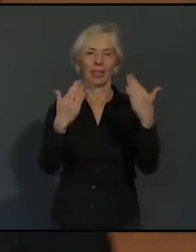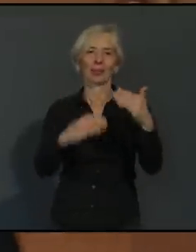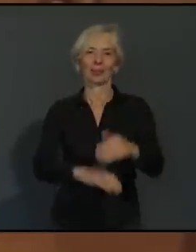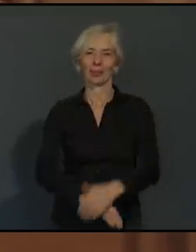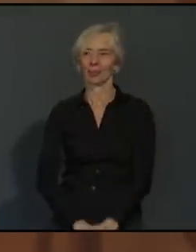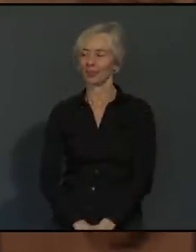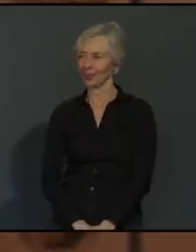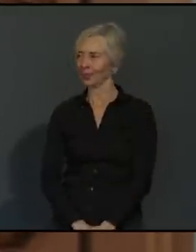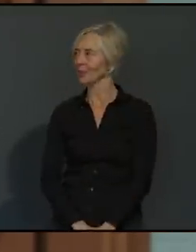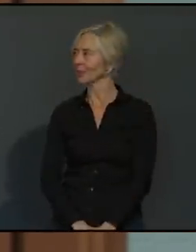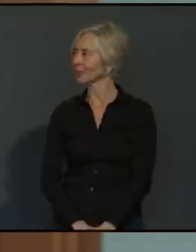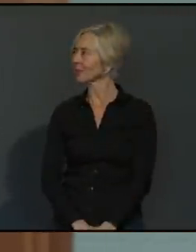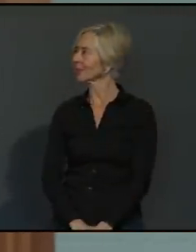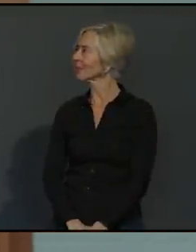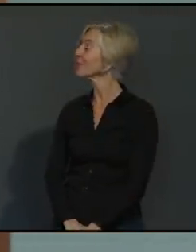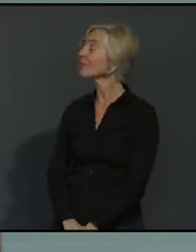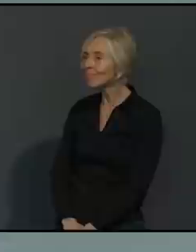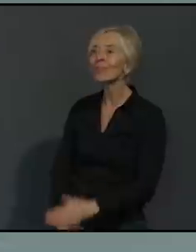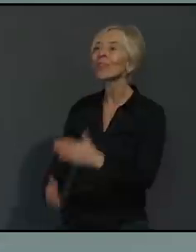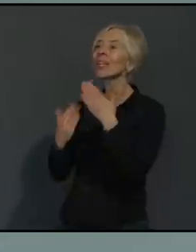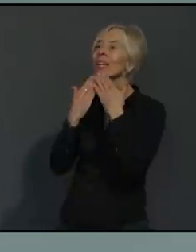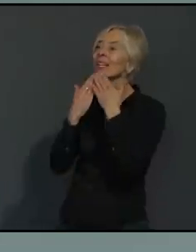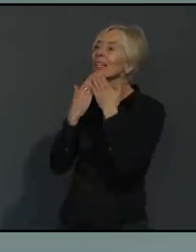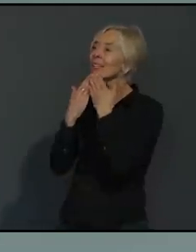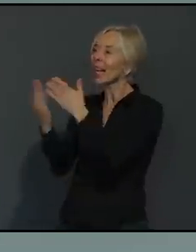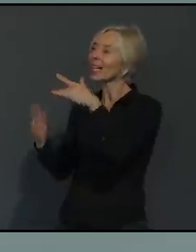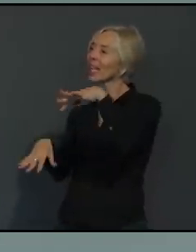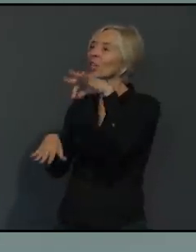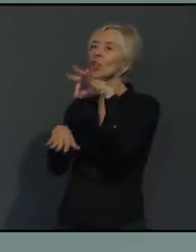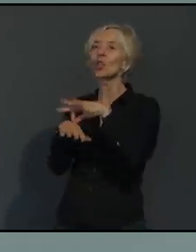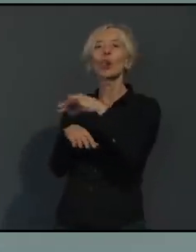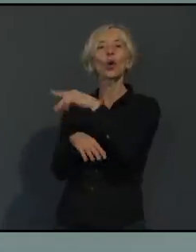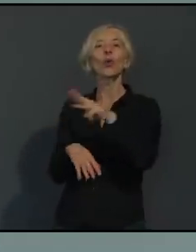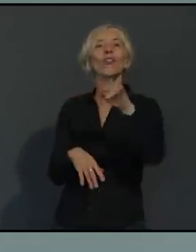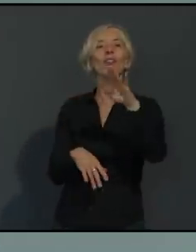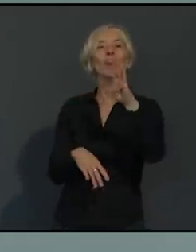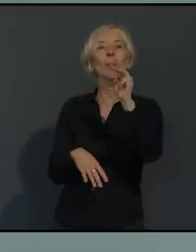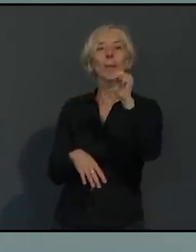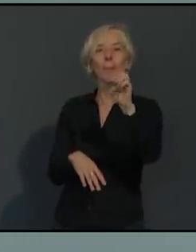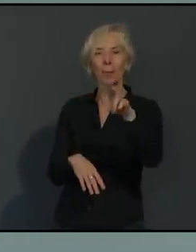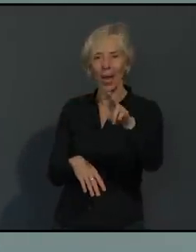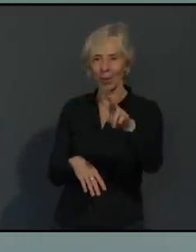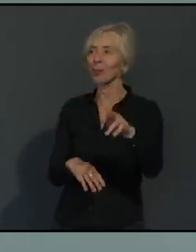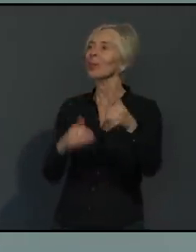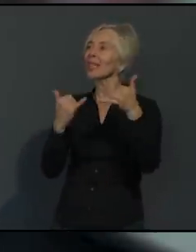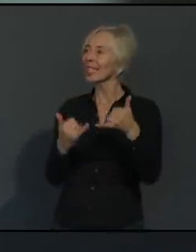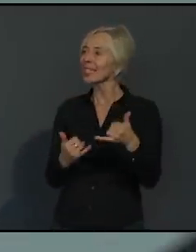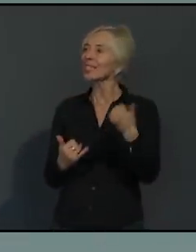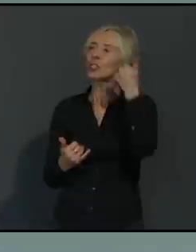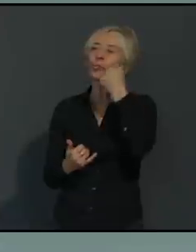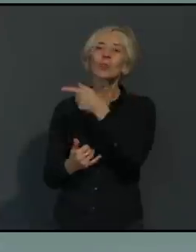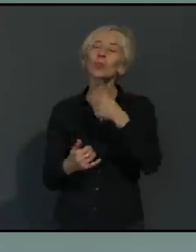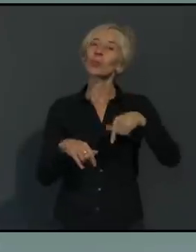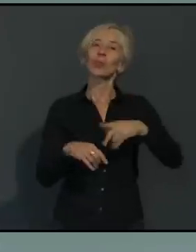Vielen Dank, Herr Dr. Wiedmer. Dann darf ich herzlich begrüßen heute den Vizepräsidenten unseres Polizeipräsidiums, Herrn Trebes, der uns